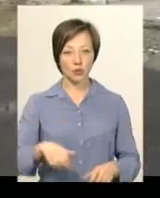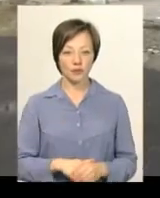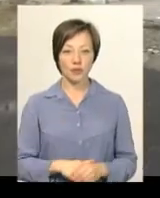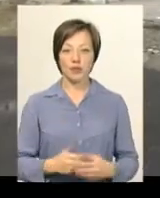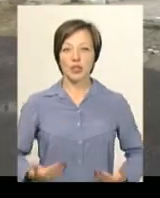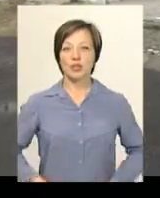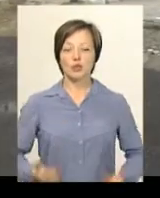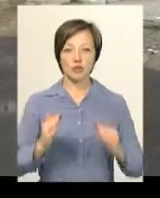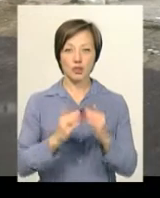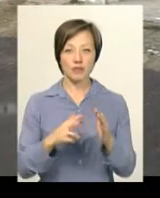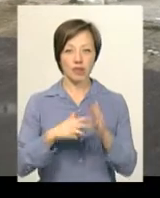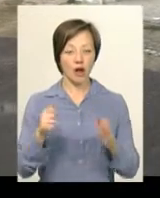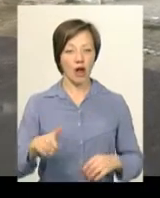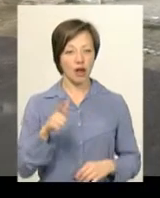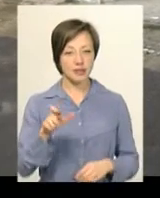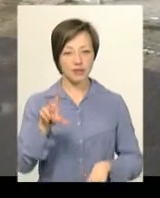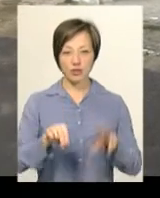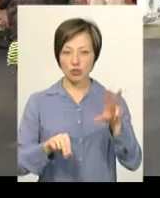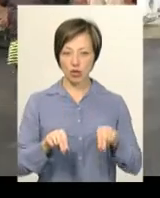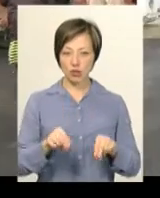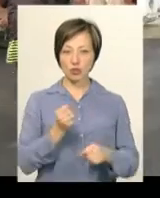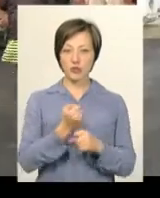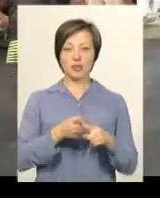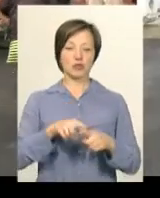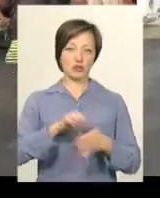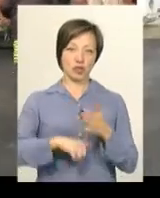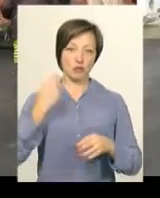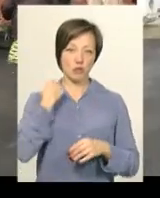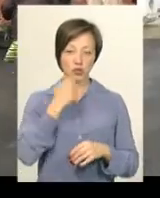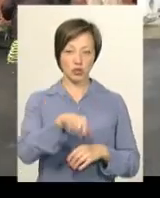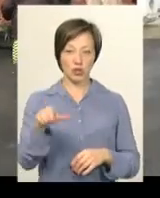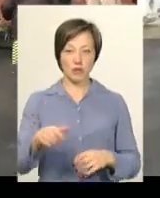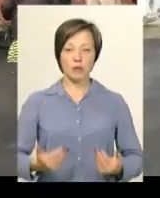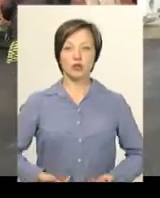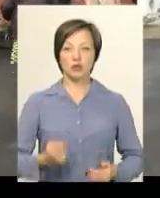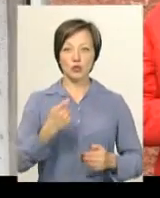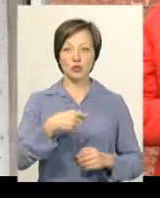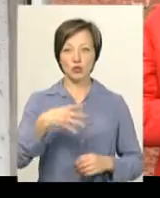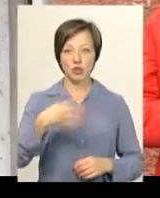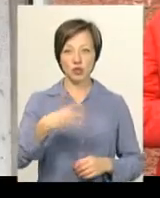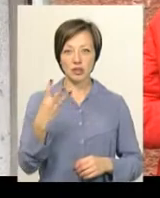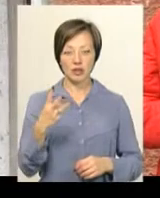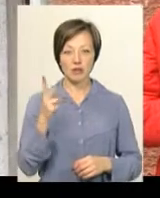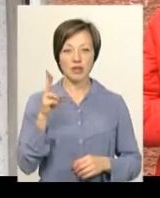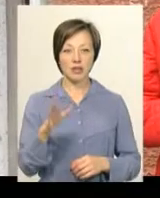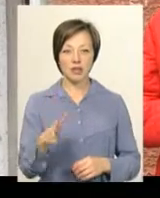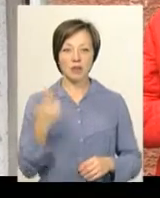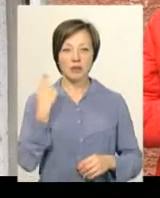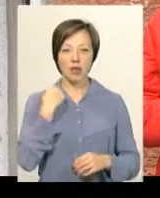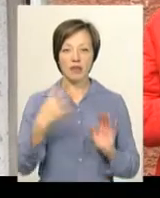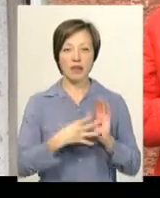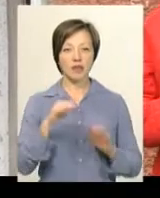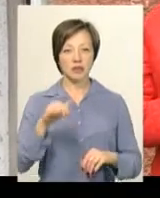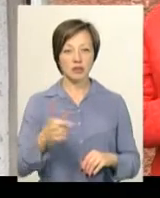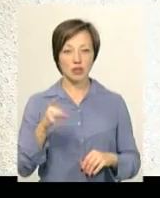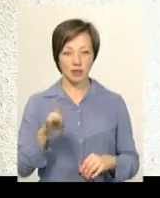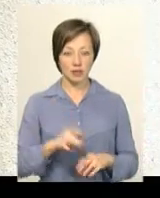Жителі будинку, яким відключили газ, вважають, зробили це через боржників. Мешканці 143-ї квартири за газ заборгували понад 9 тисяч